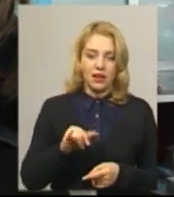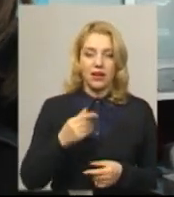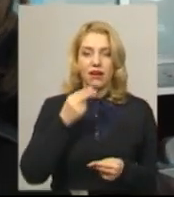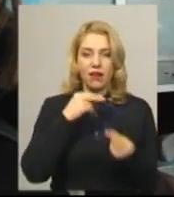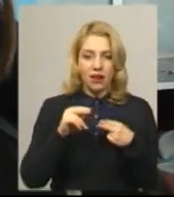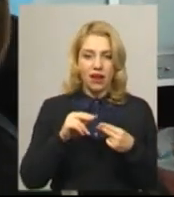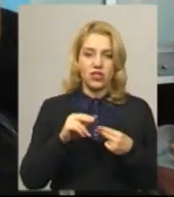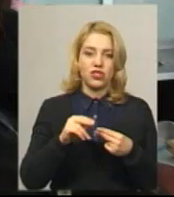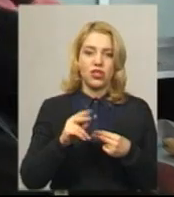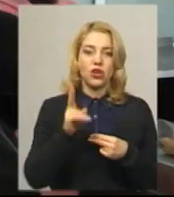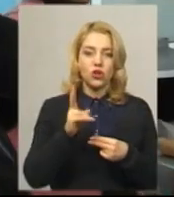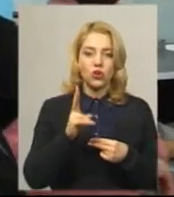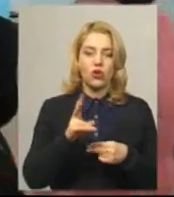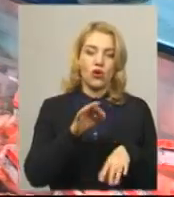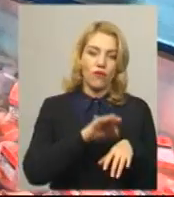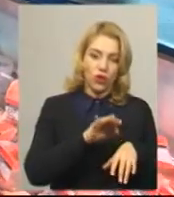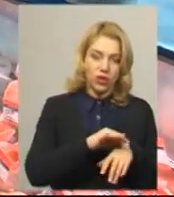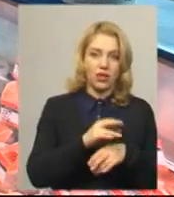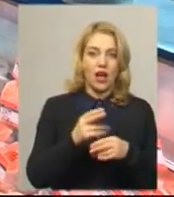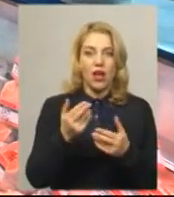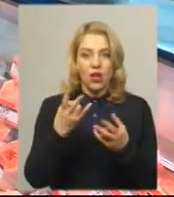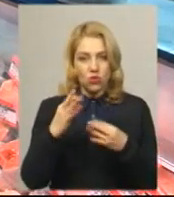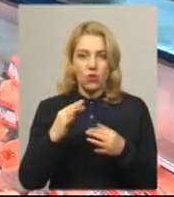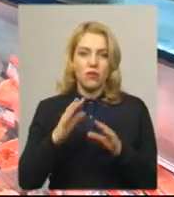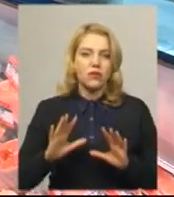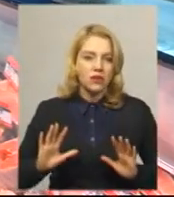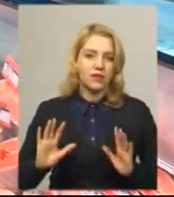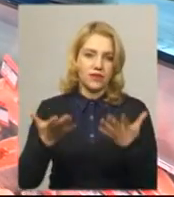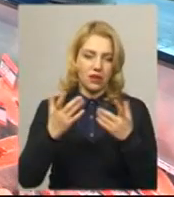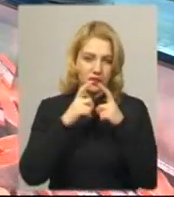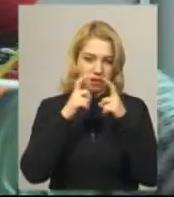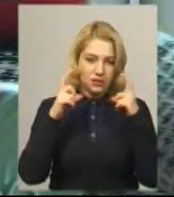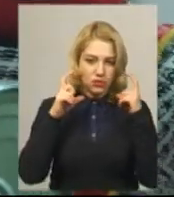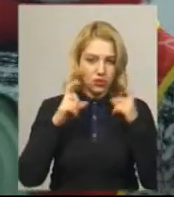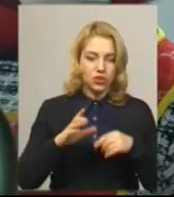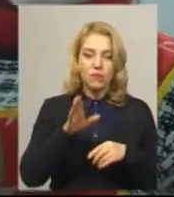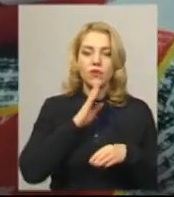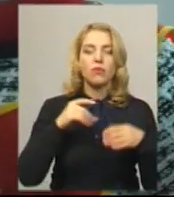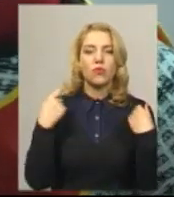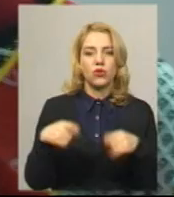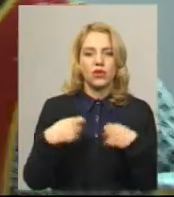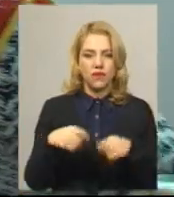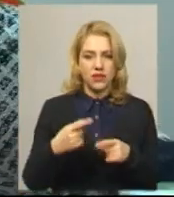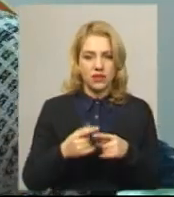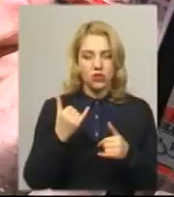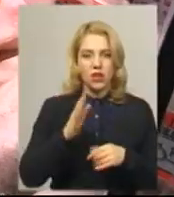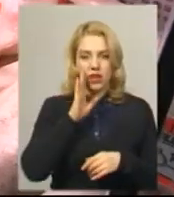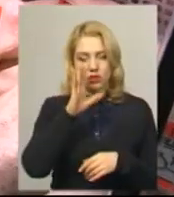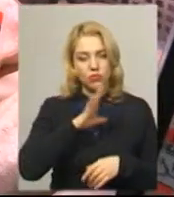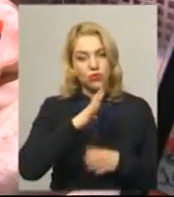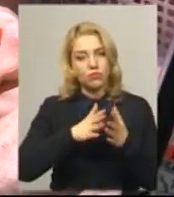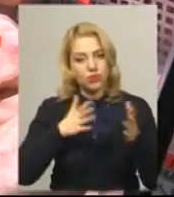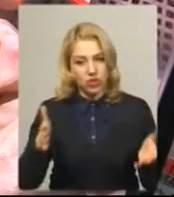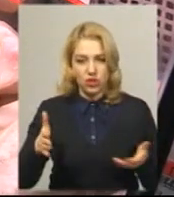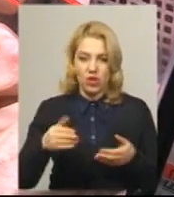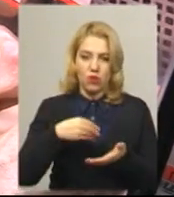одягати не тих, хто хворіє, але про всяку випаду. У рибному відділі працює продавчиня Надія. За її словами, сьогодні зранку було більше покупців, ніж